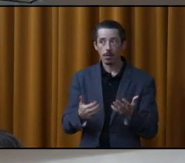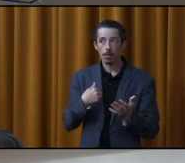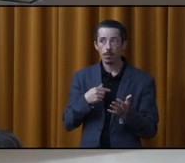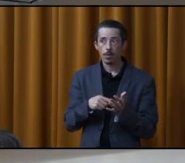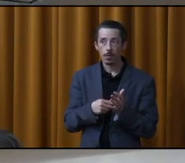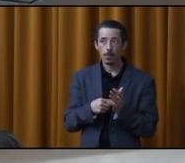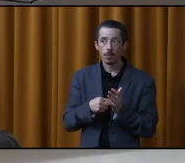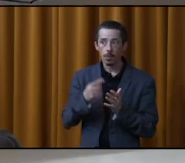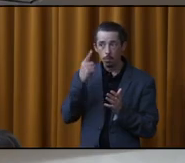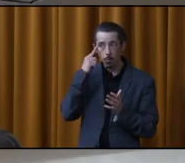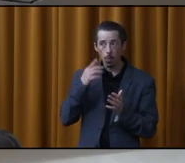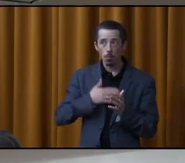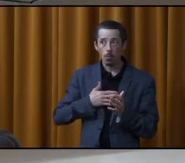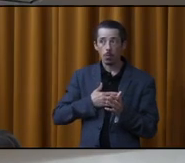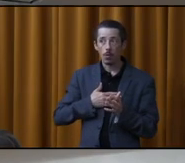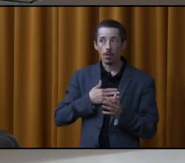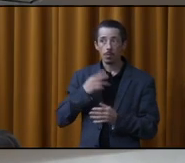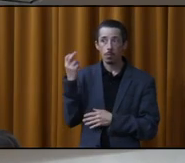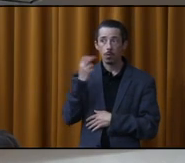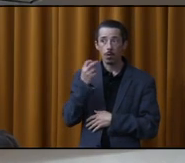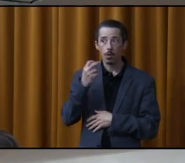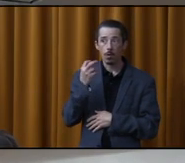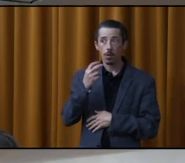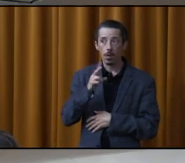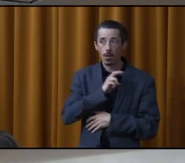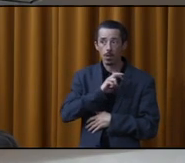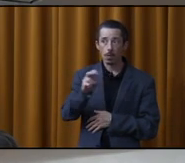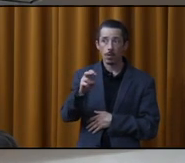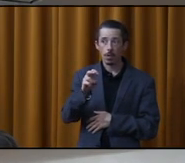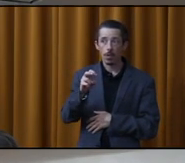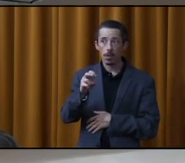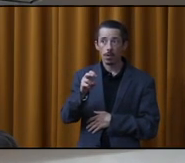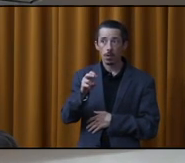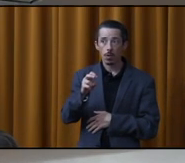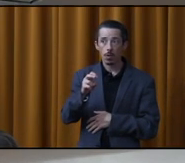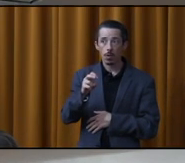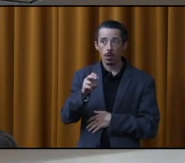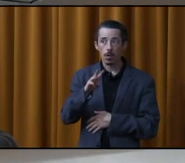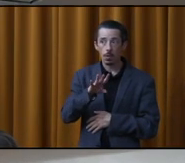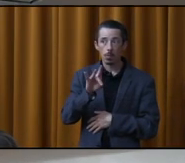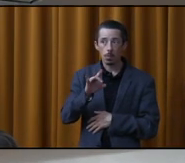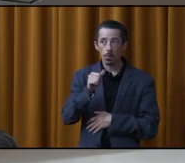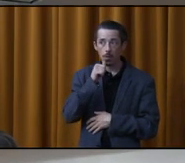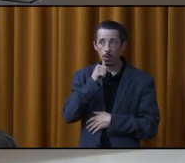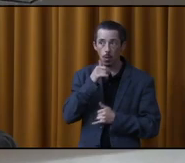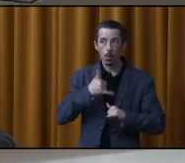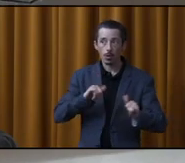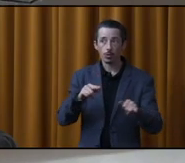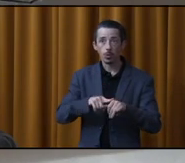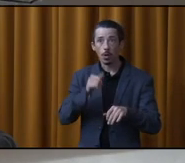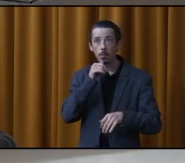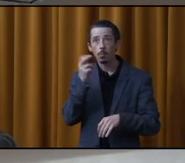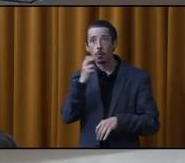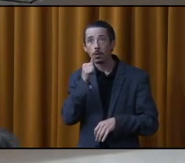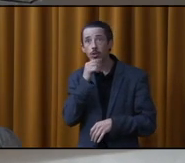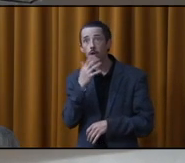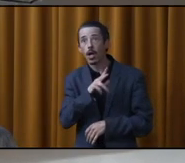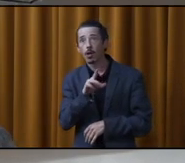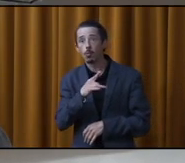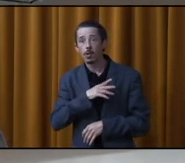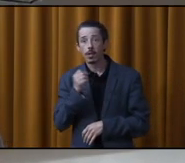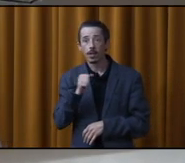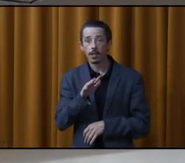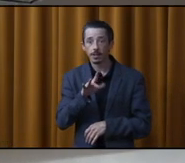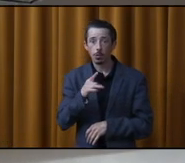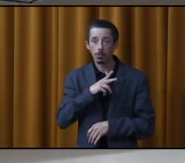Je pense que mon autobus est déjà passé. C'est cassant. Ça s'est avancé. Mais je continue à avoir des